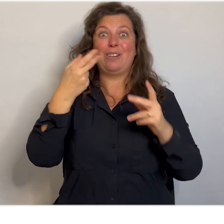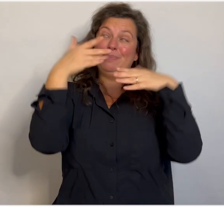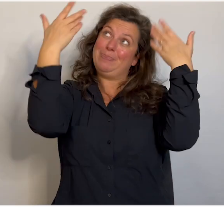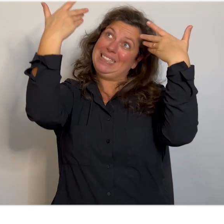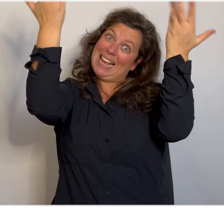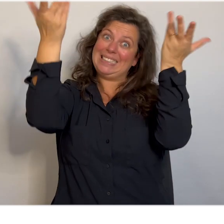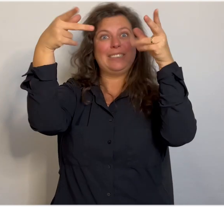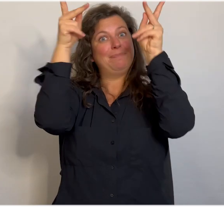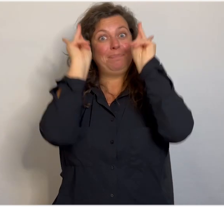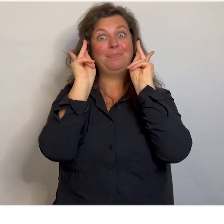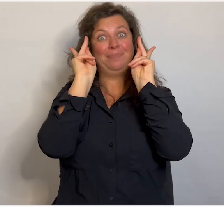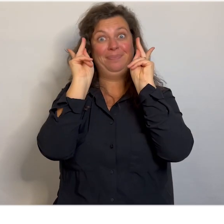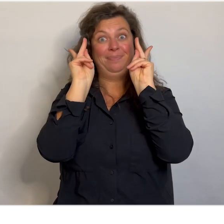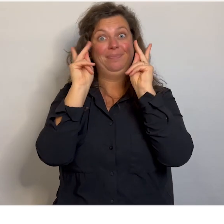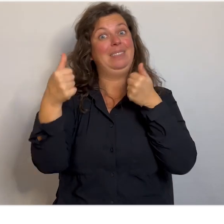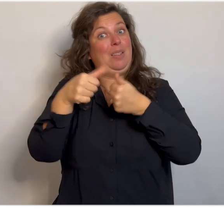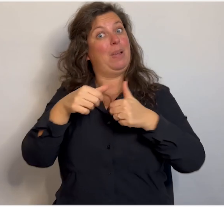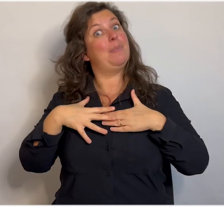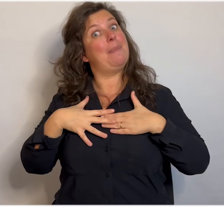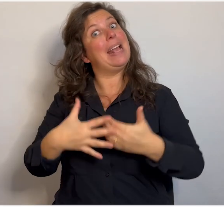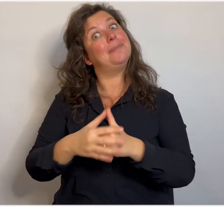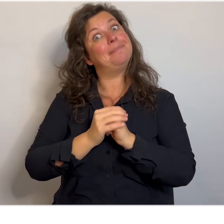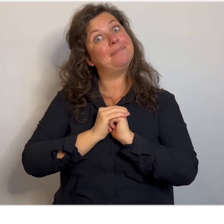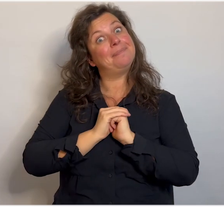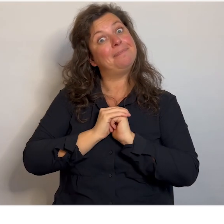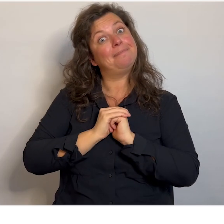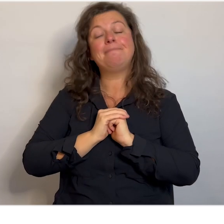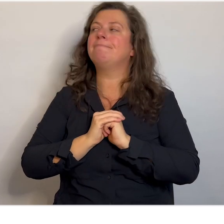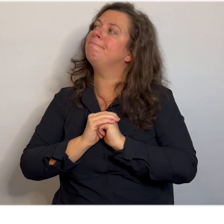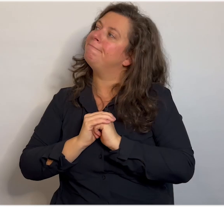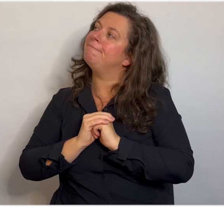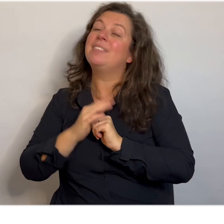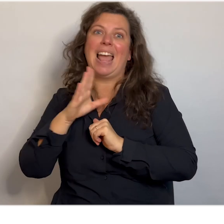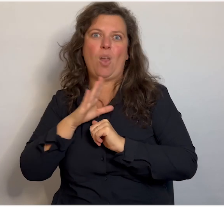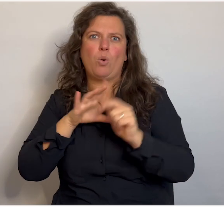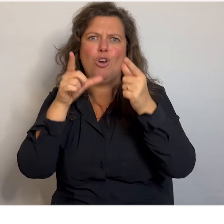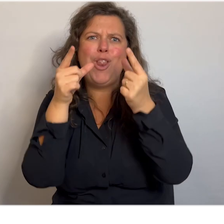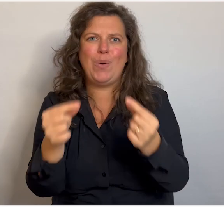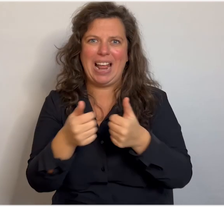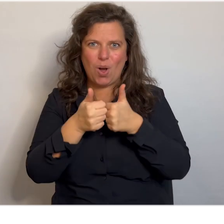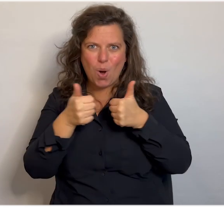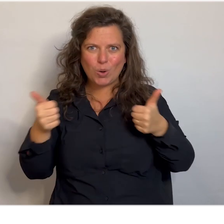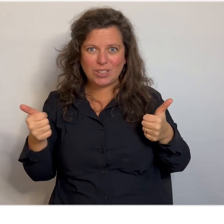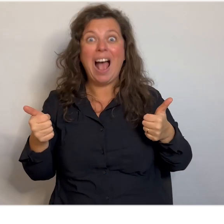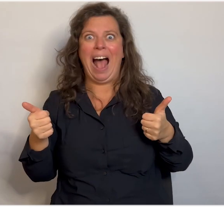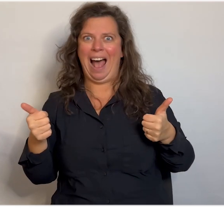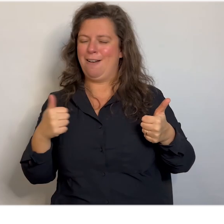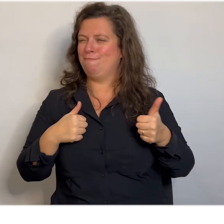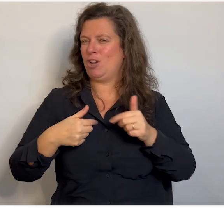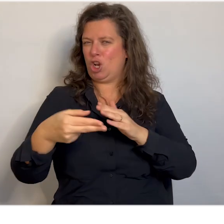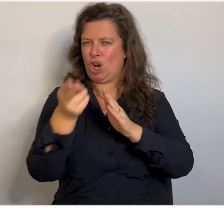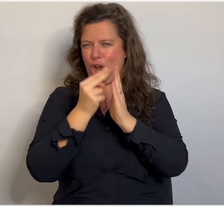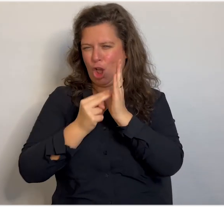prinsesje. Prinses een kroontje. Want dat hoort bij mij. Wat ik heel erg leuk vind en goed kan. Is kleuren.